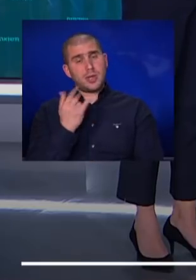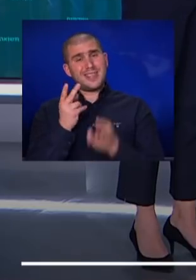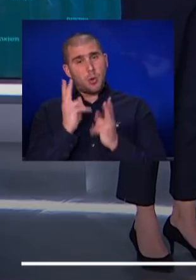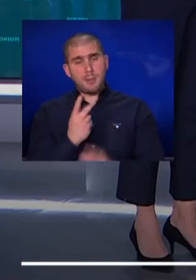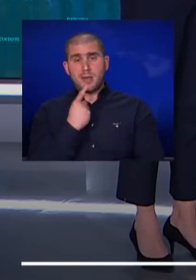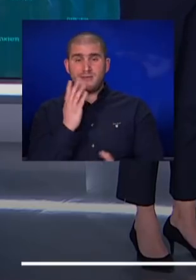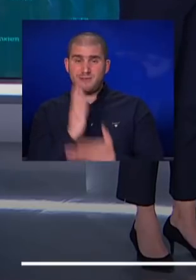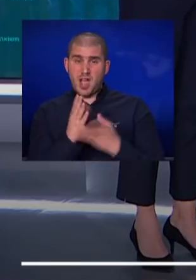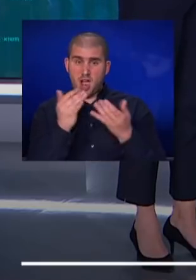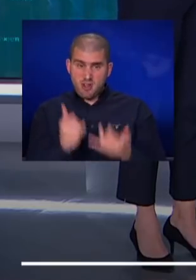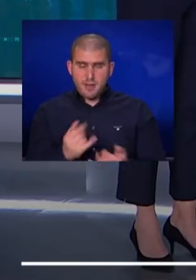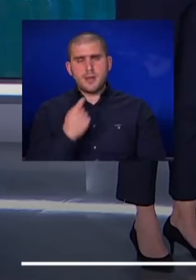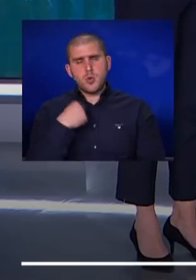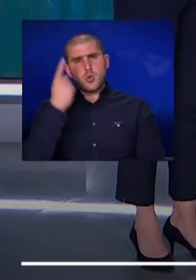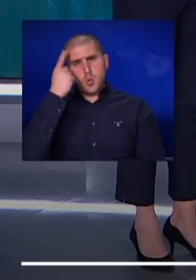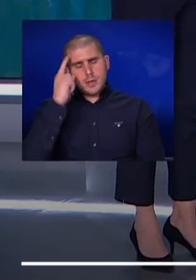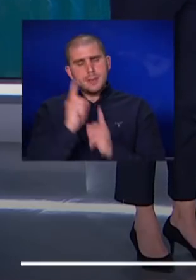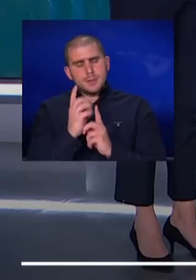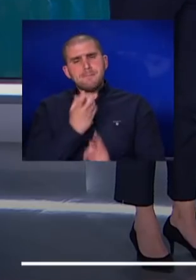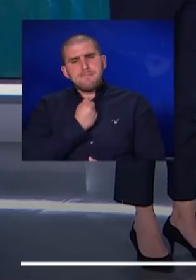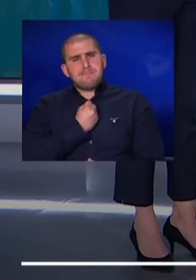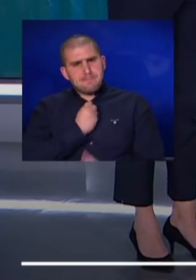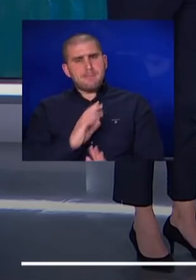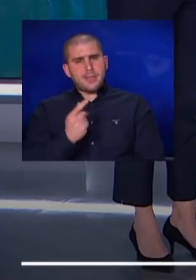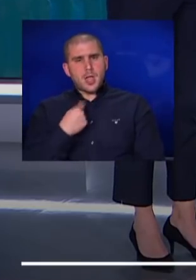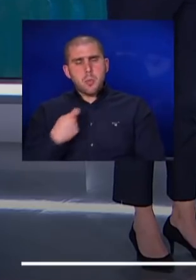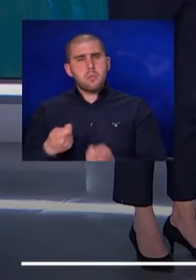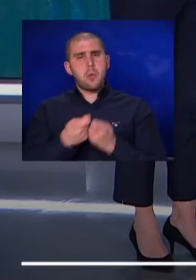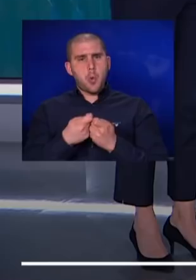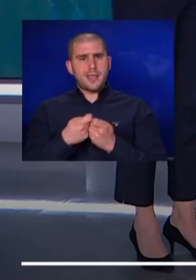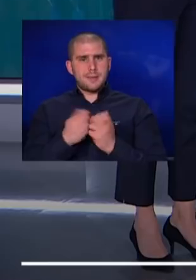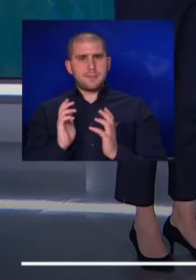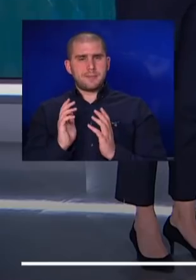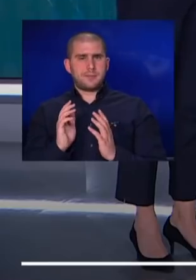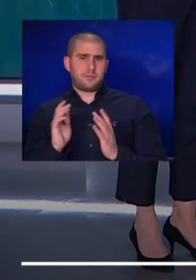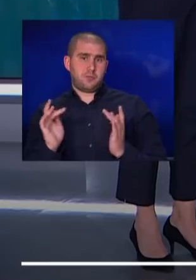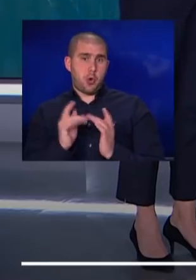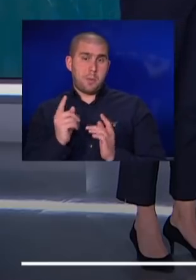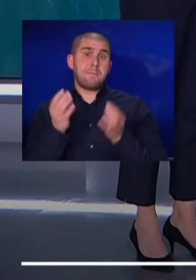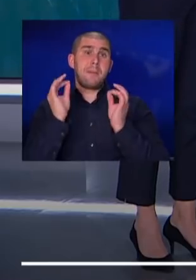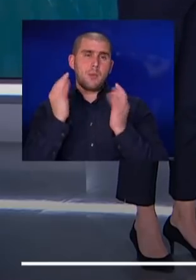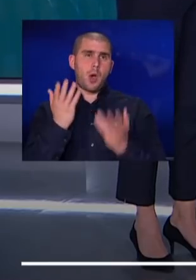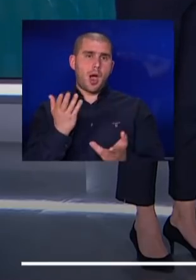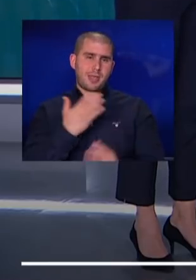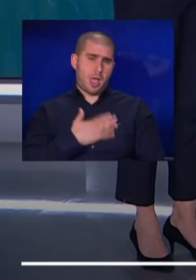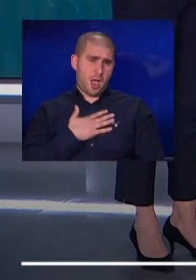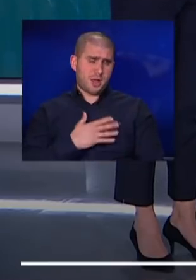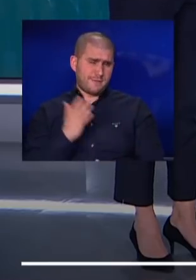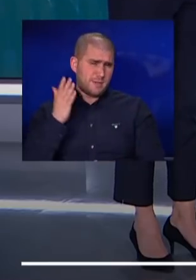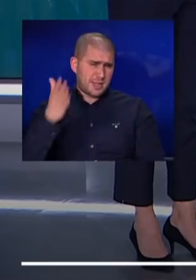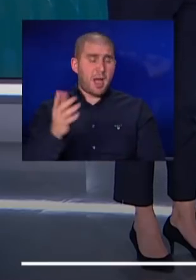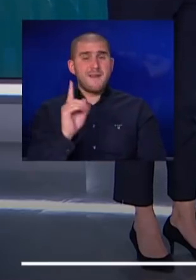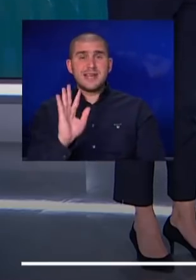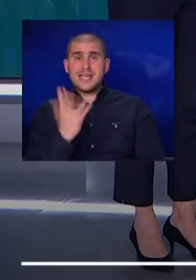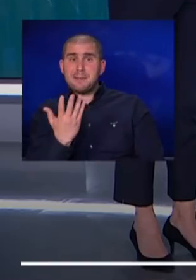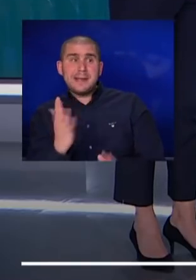להגיד כבר היום שאנחנו יודעים לספוג את זה ואנחנו מאורגנים כלפי בטח לחק ועוד קדימה אבל אם